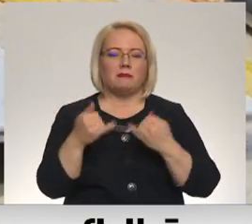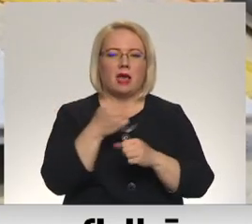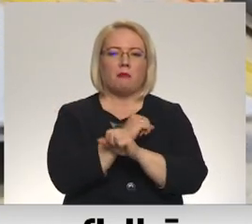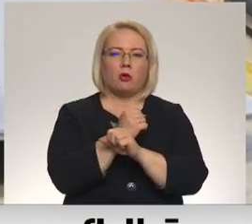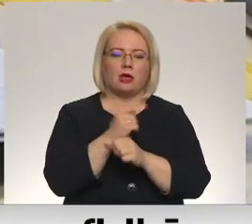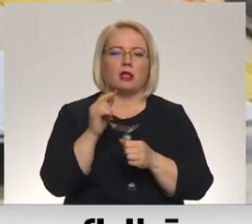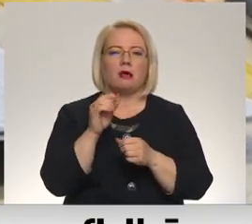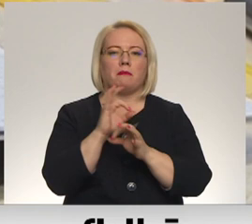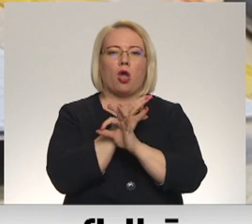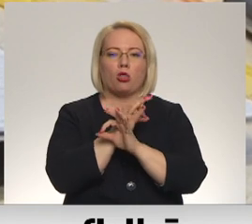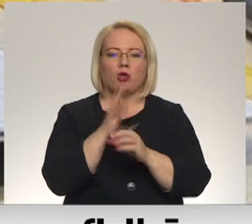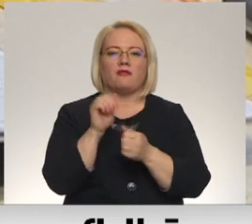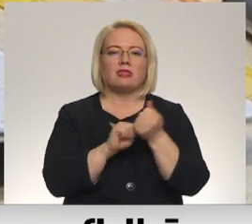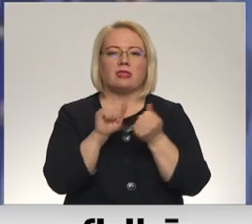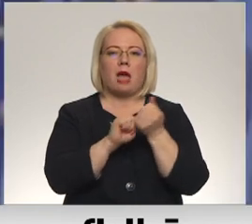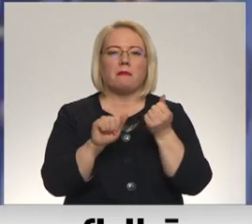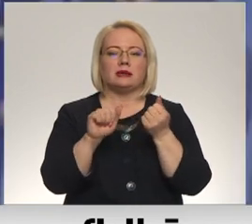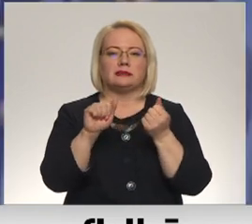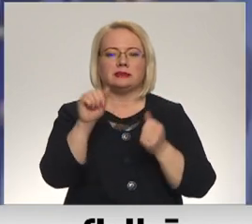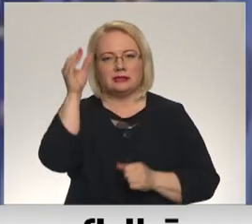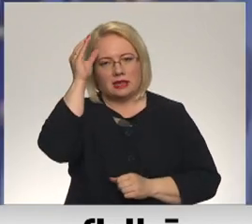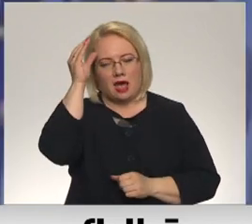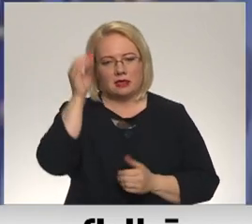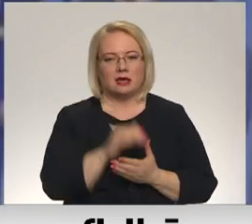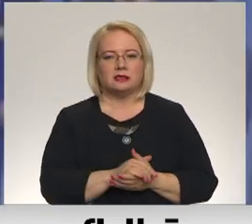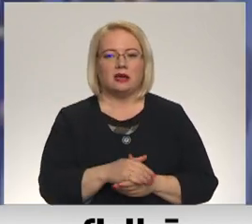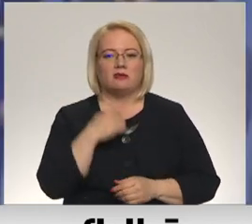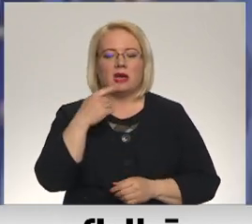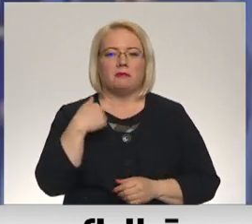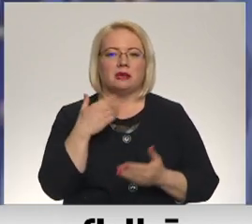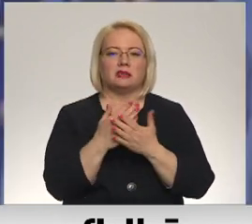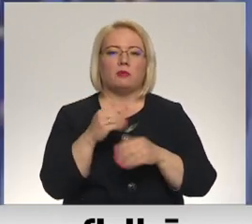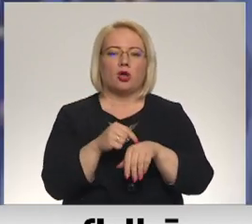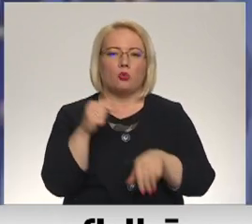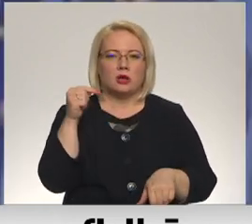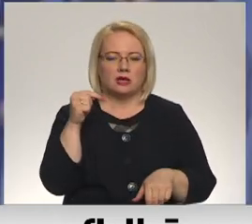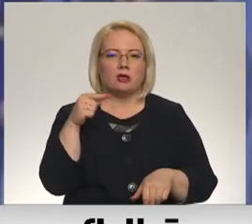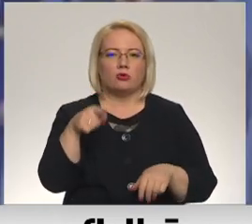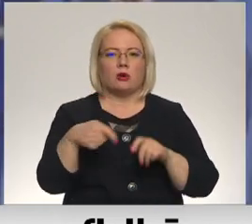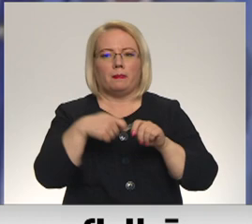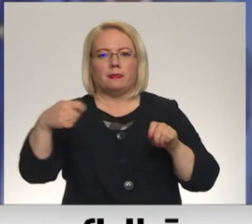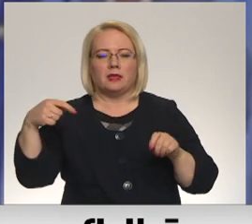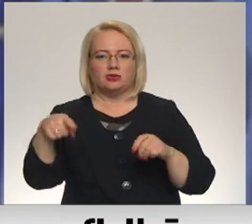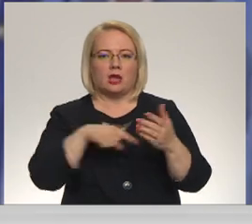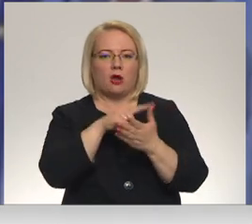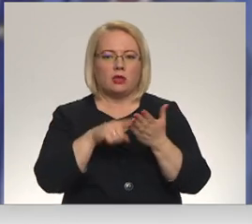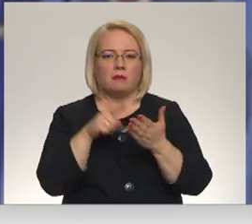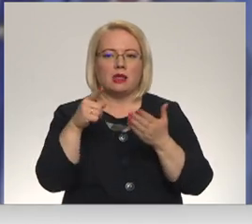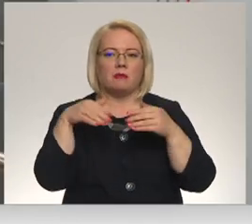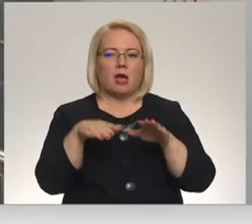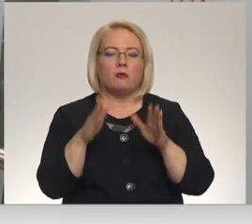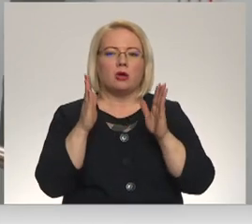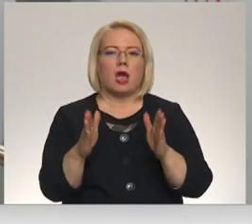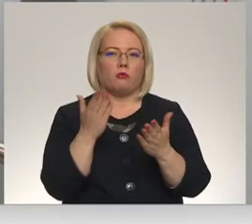vai dabas zinātnēs ieviešana. Mēs galīgi nesam noskiņot, ka mums vajadzētu šajā jautājumā uz stiepu gumiju, bet tikai šim lēmumam jābūt ir